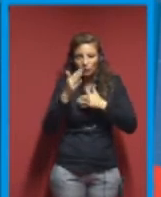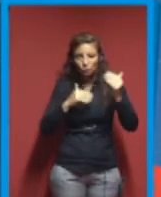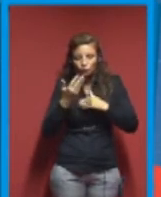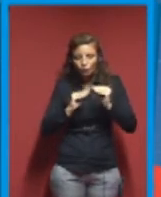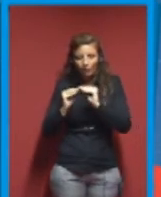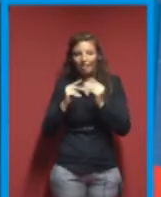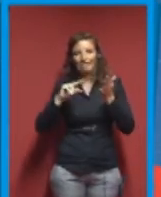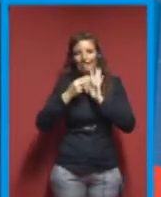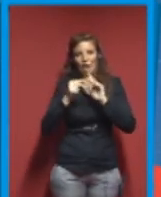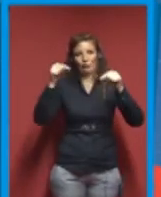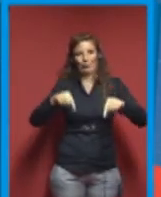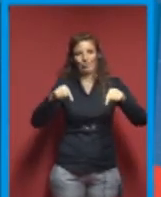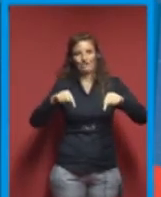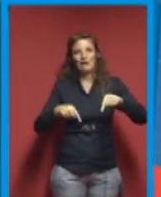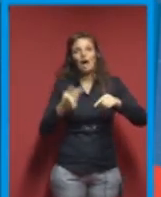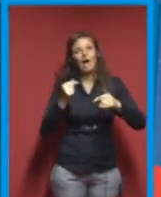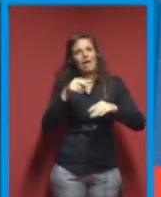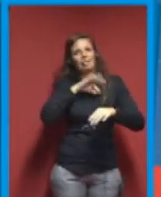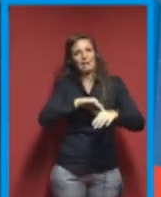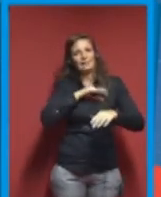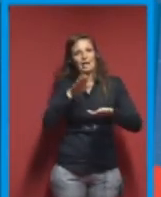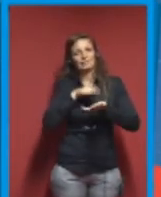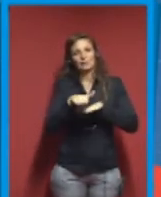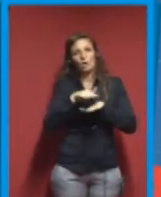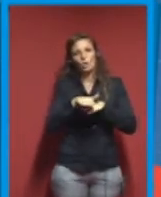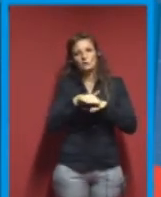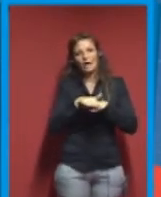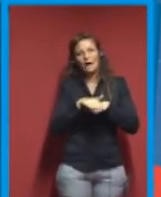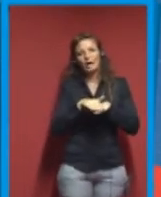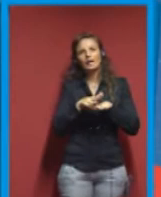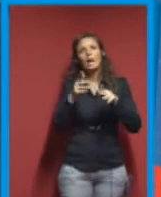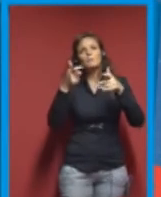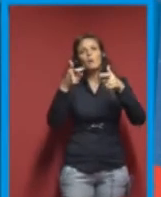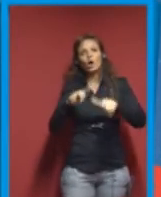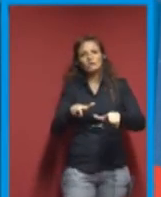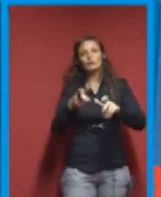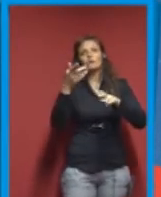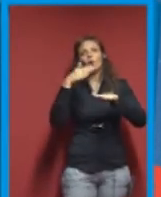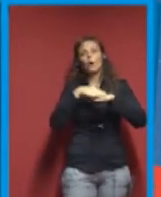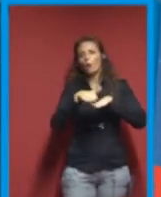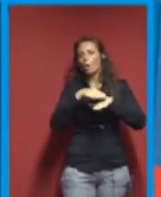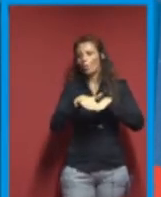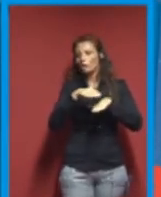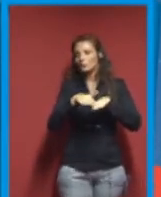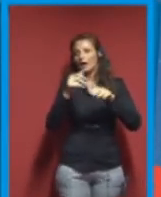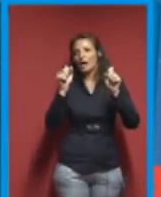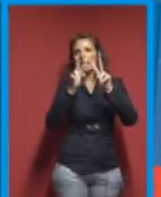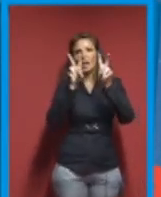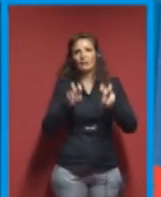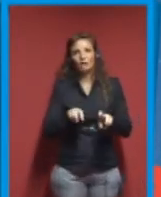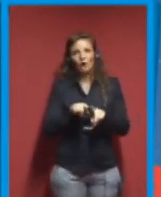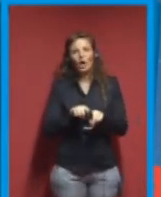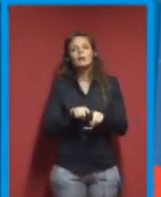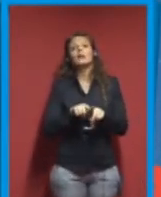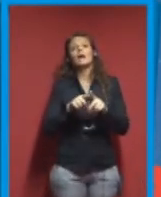è molto interessante da utilizzare perché utilizza elettronica, usa l